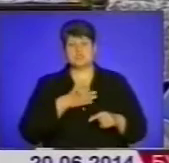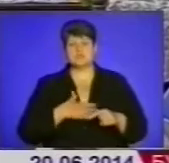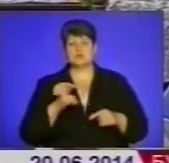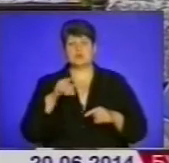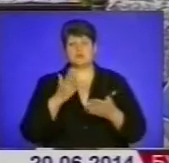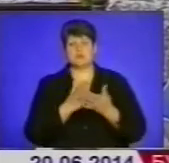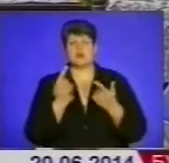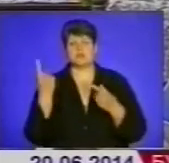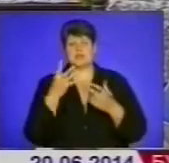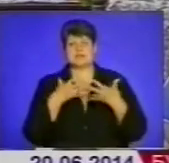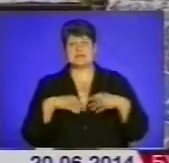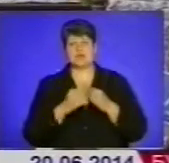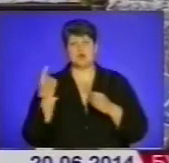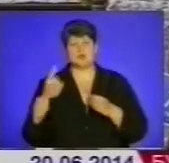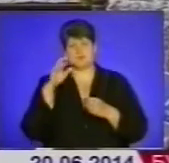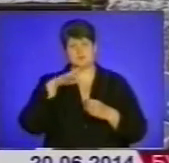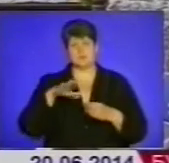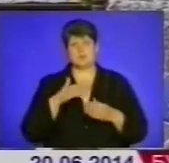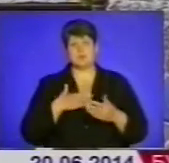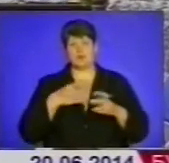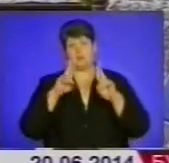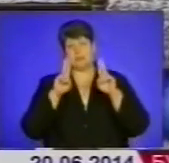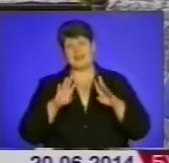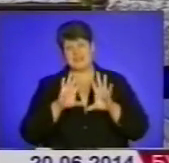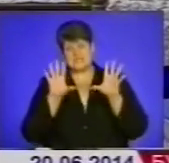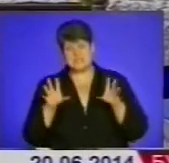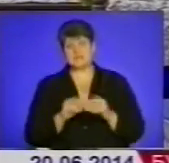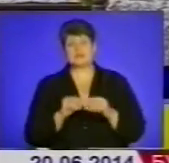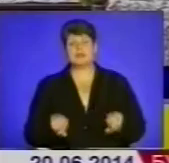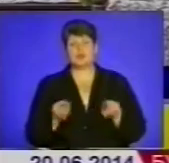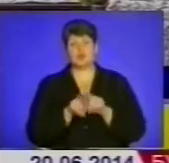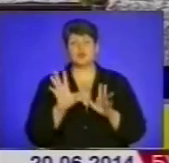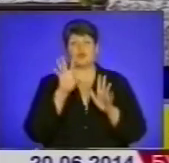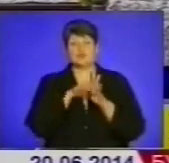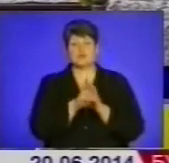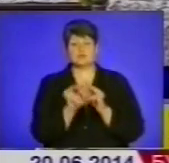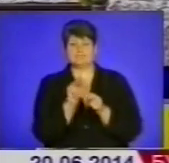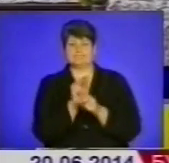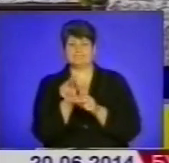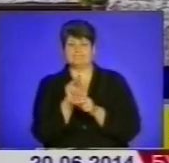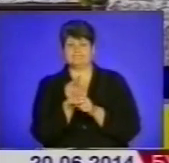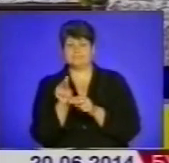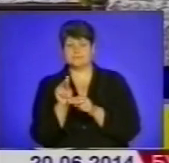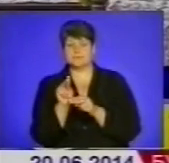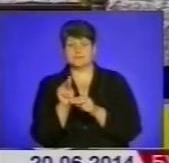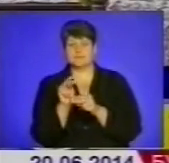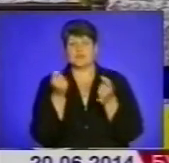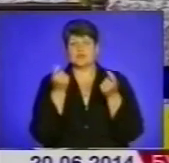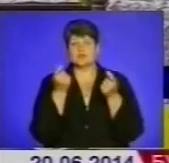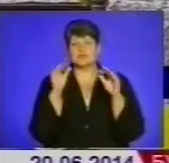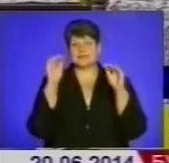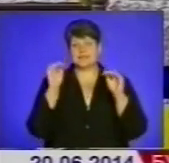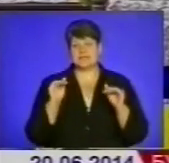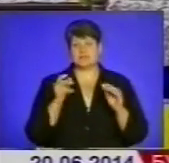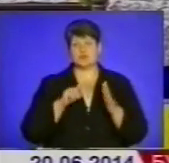одна сім'я, одна країна. Ми, в принципі, також вносимо якісь корективи, тобто трошки тихіше